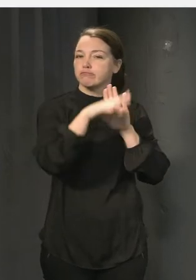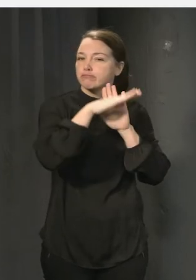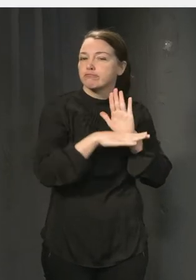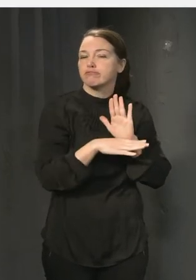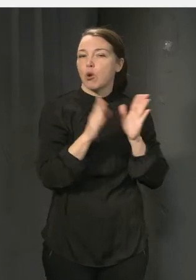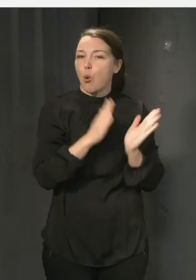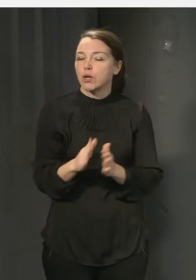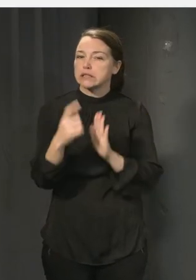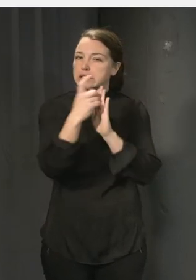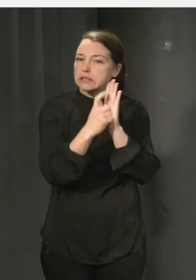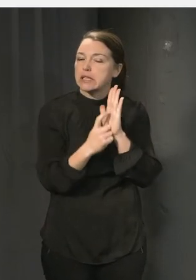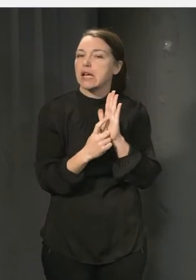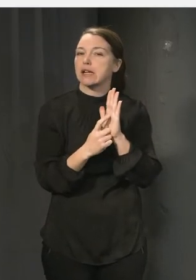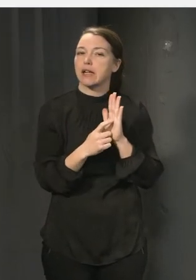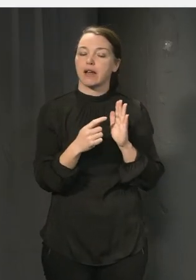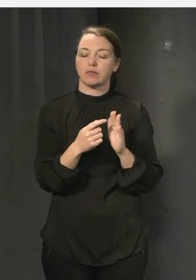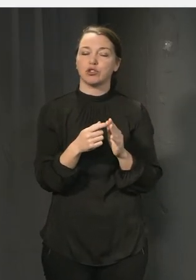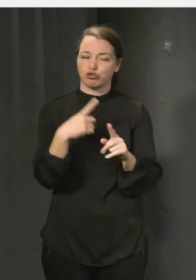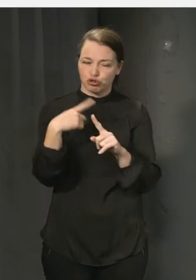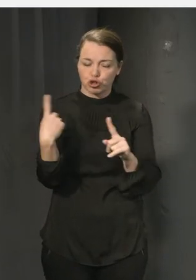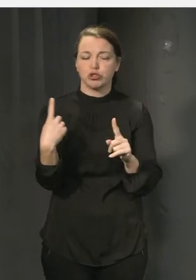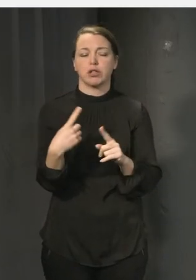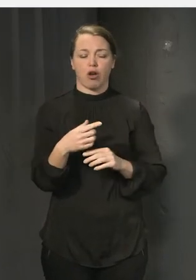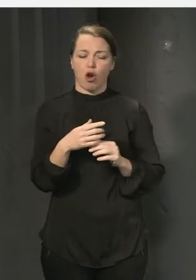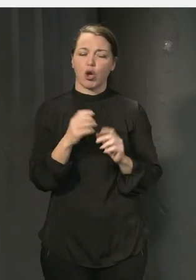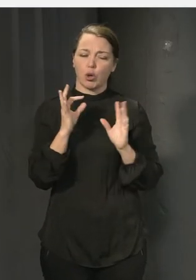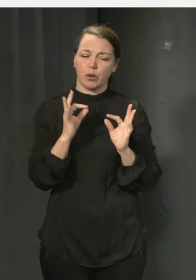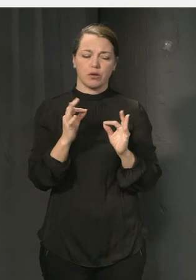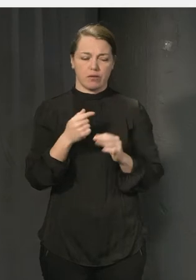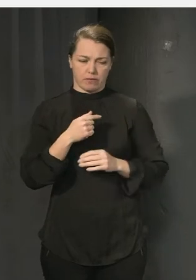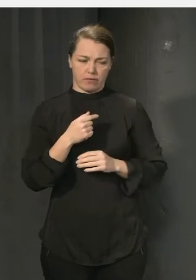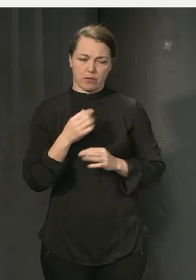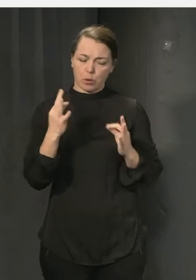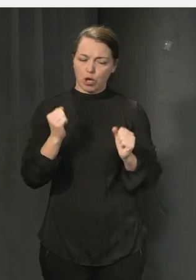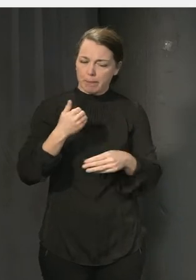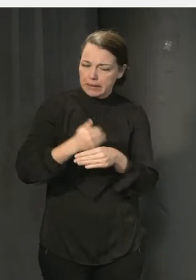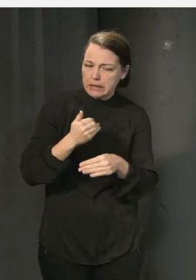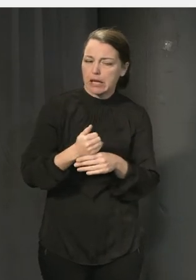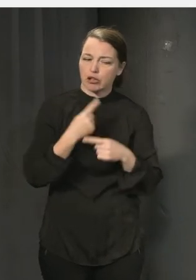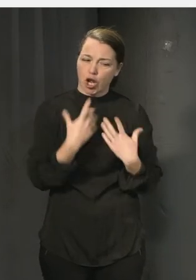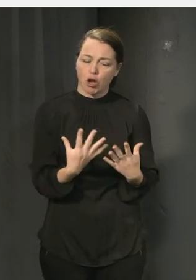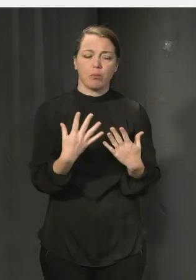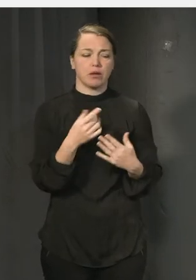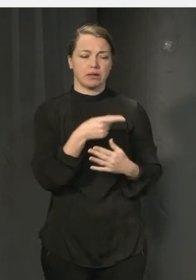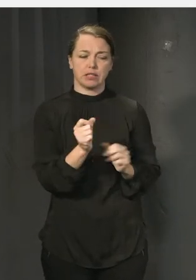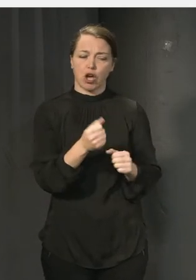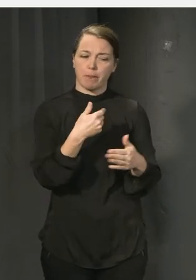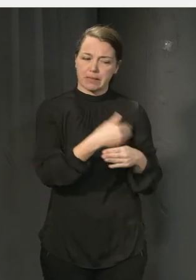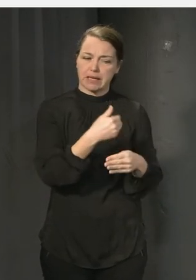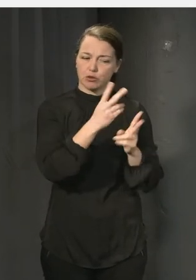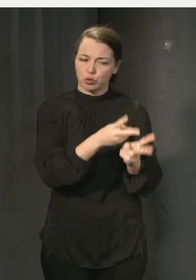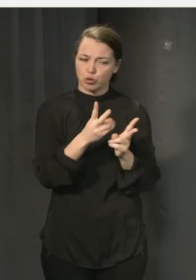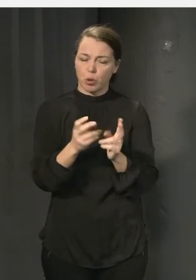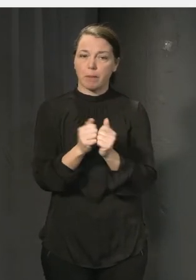Och ordningsregler. Och man kan vara tydlig med vad man vill och tala om vad man har för att hålla sig till. Men det lever